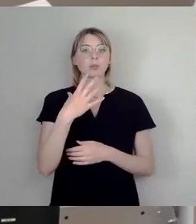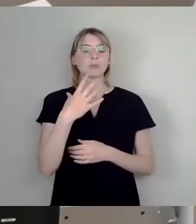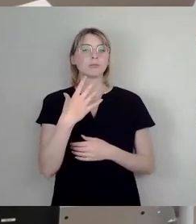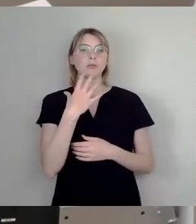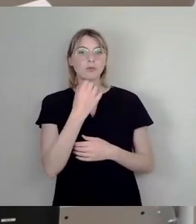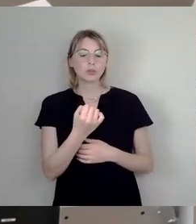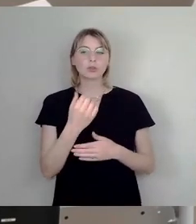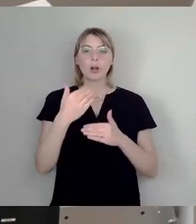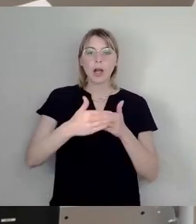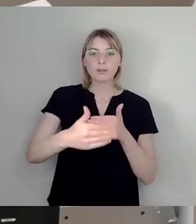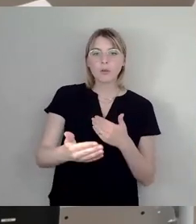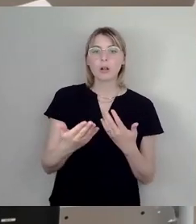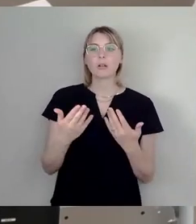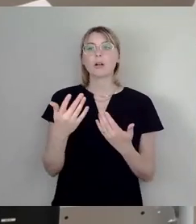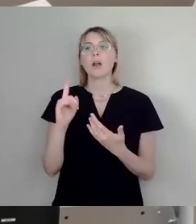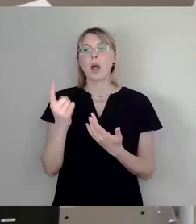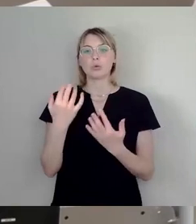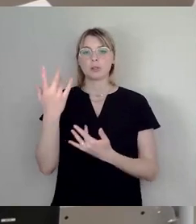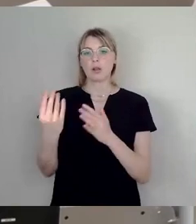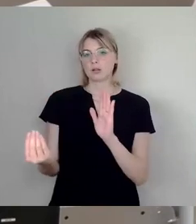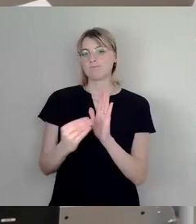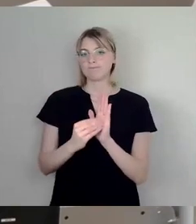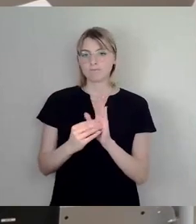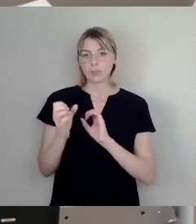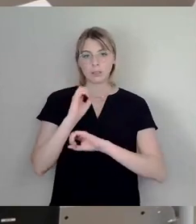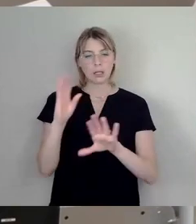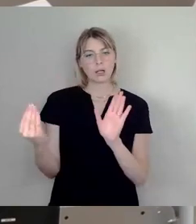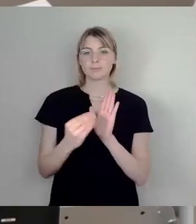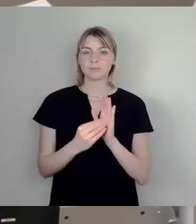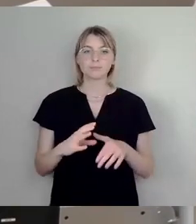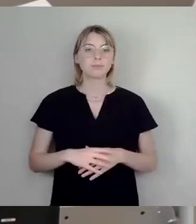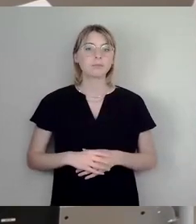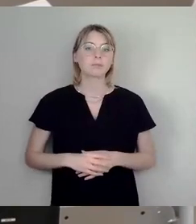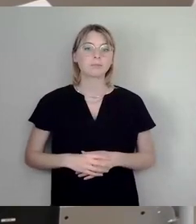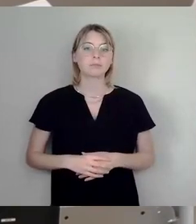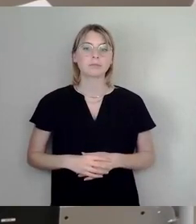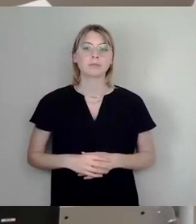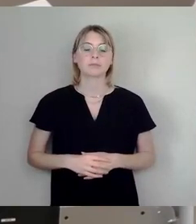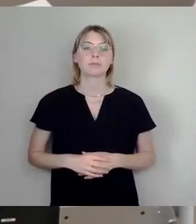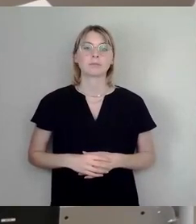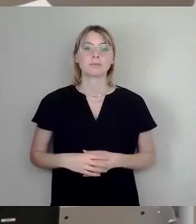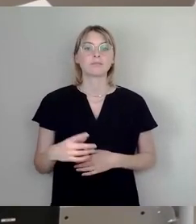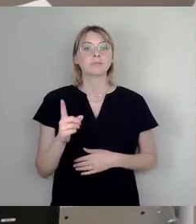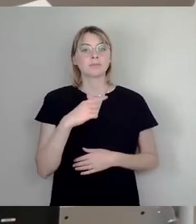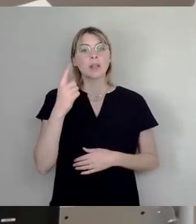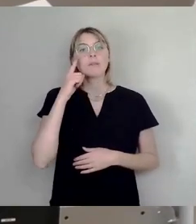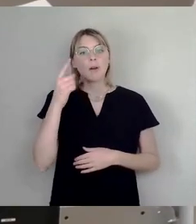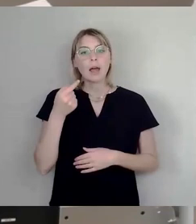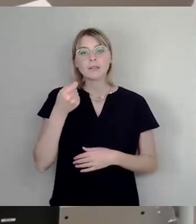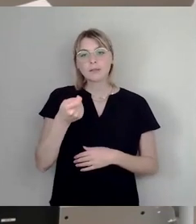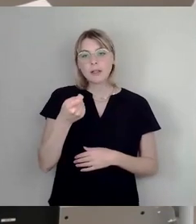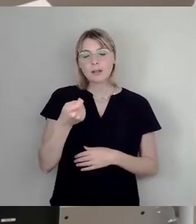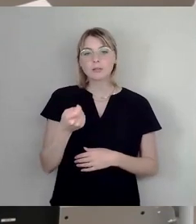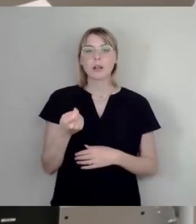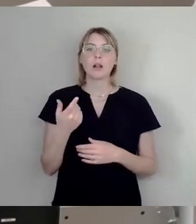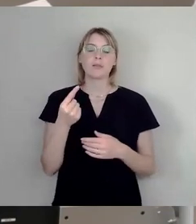Zahlen untersetzt werden kann. Wir wissen um die finanzielle Situation in den nächsten